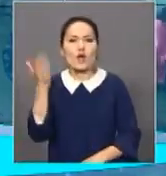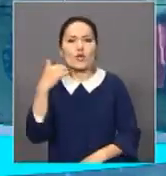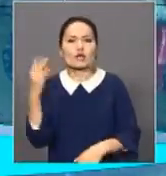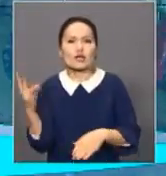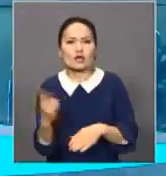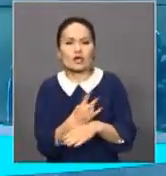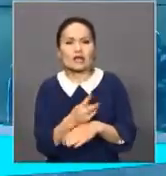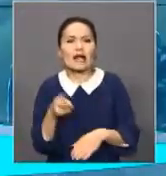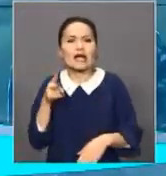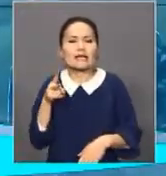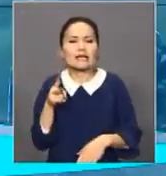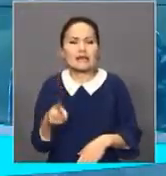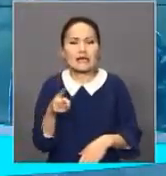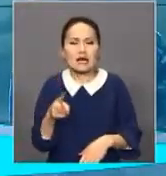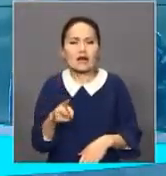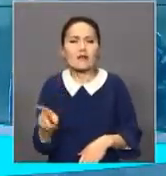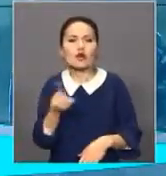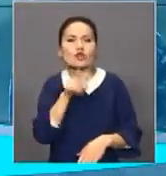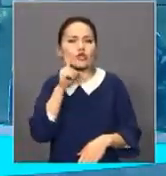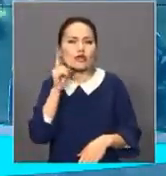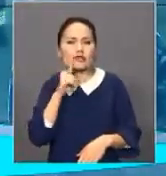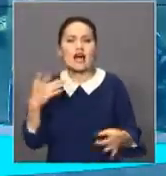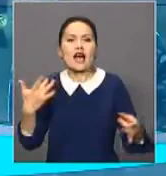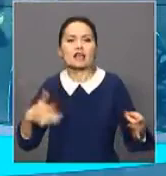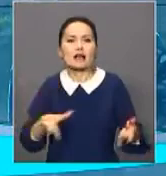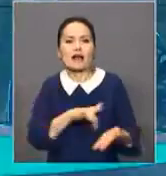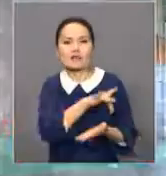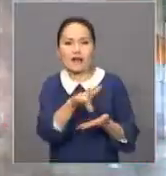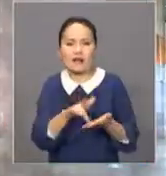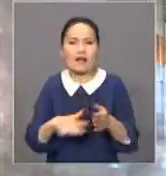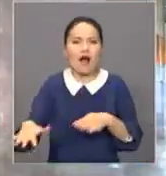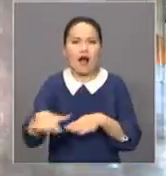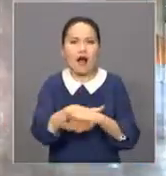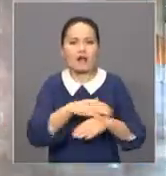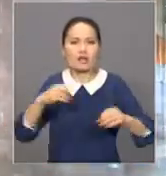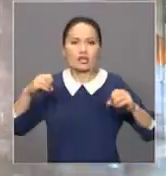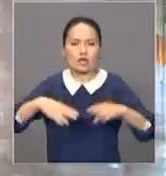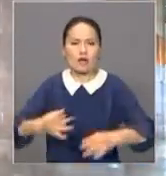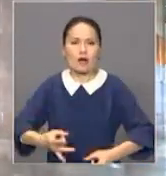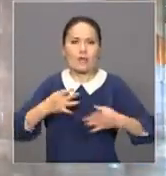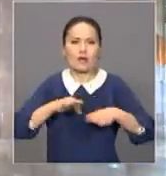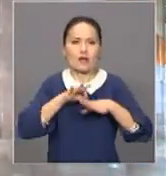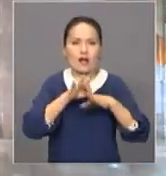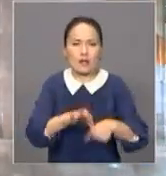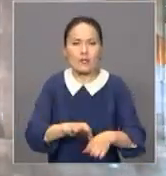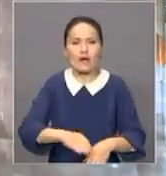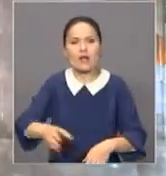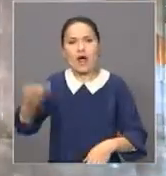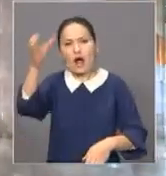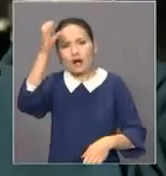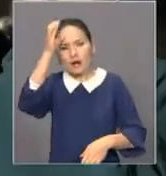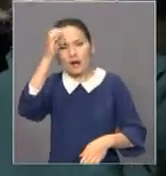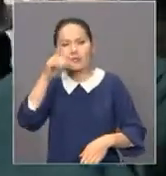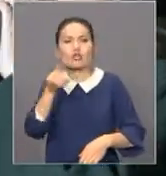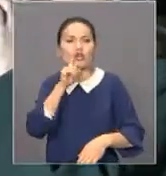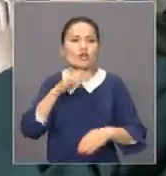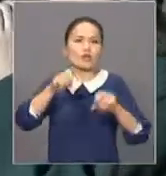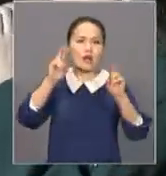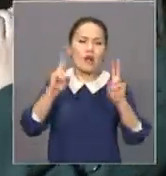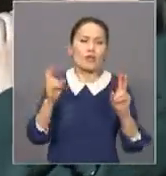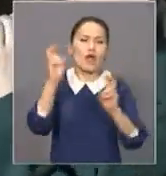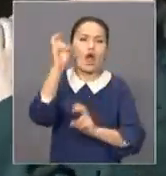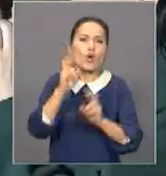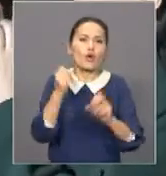-нан астам тараздық тұрғын орталық достыға лаңына шықты олар, мемлекеттік мекеме қызметкелері, зиялық ауын мөкілдері, жастар, өндіріс